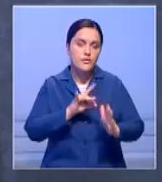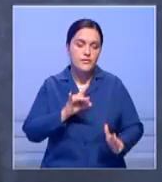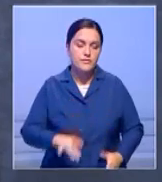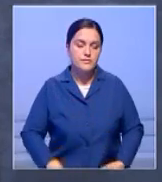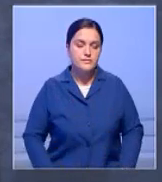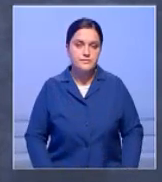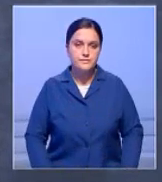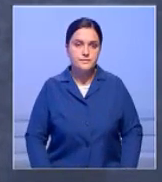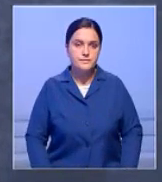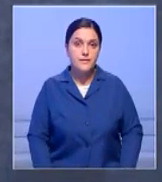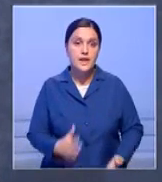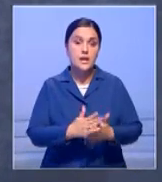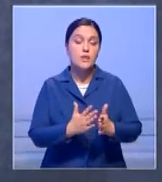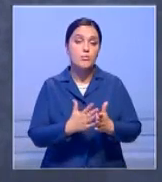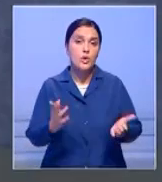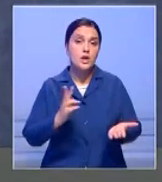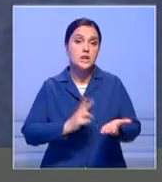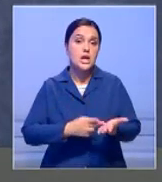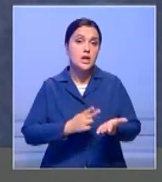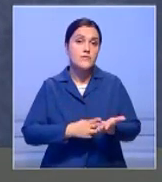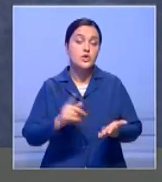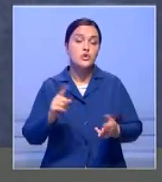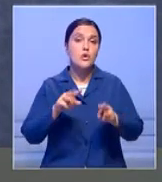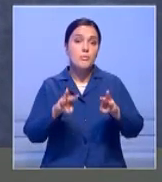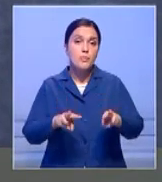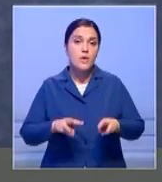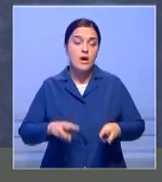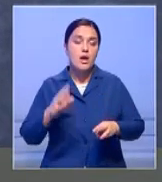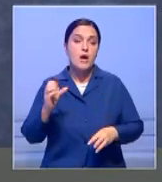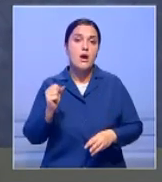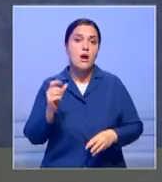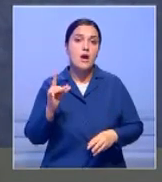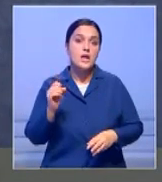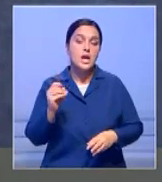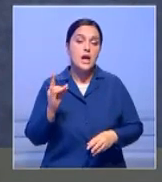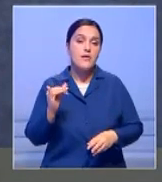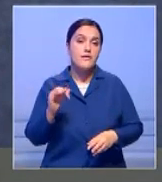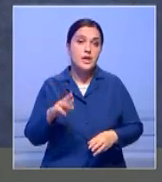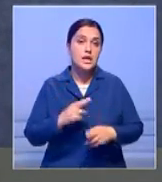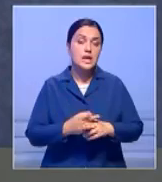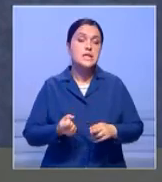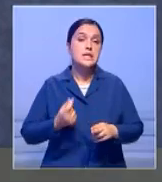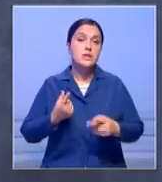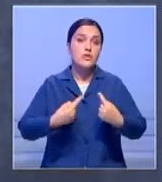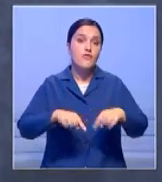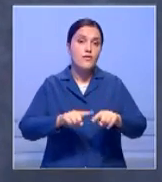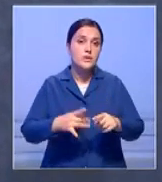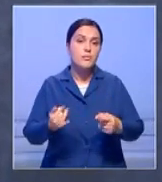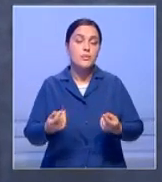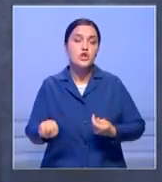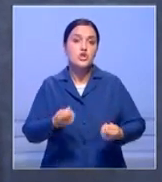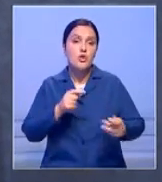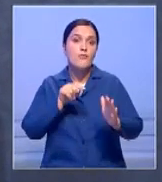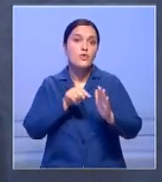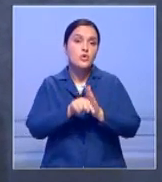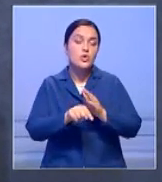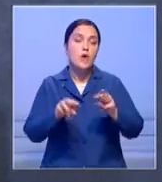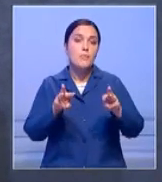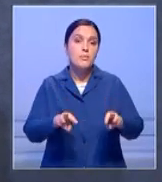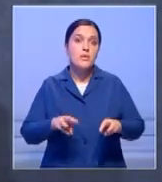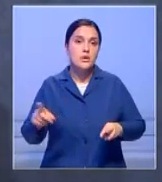Есть множество доказательств того, что правительство Саудовской Аравии, или по меньшей мере некоторые ведомства и чиновники внутри правительства,